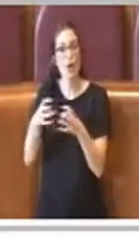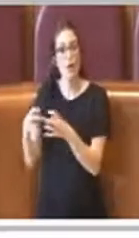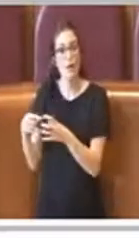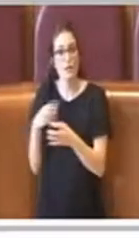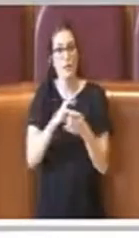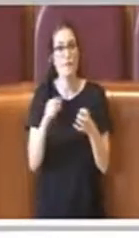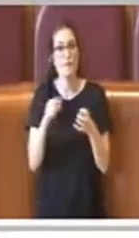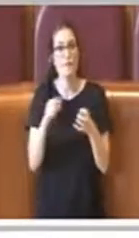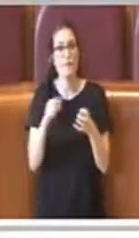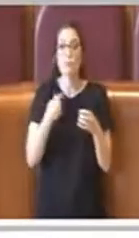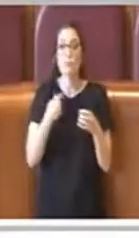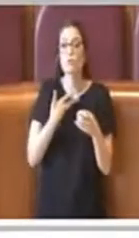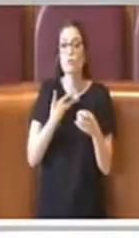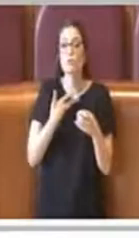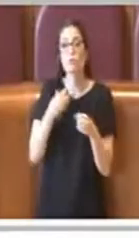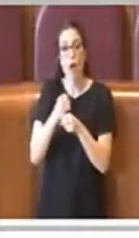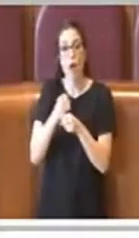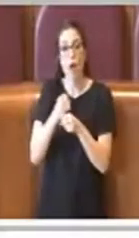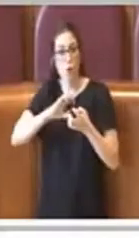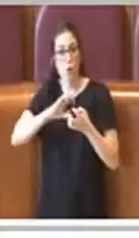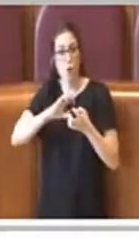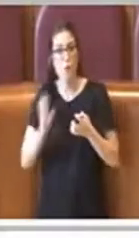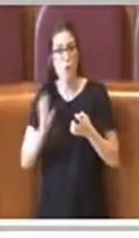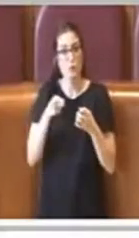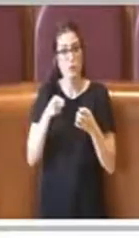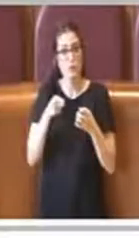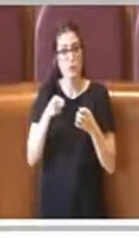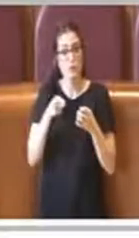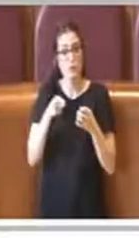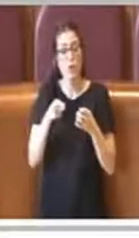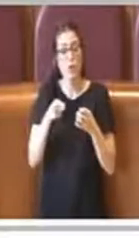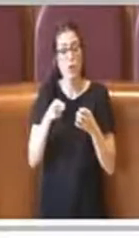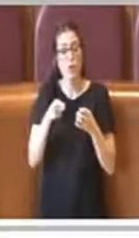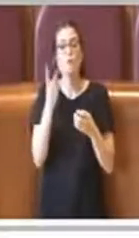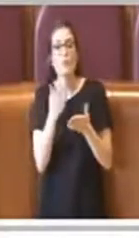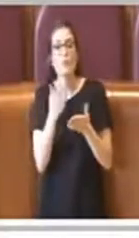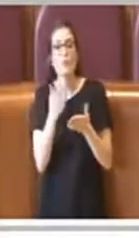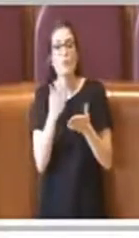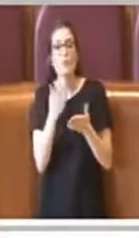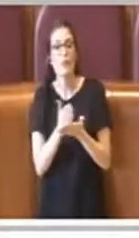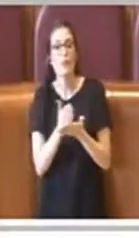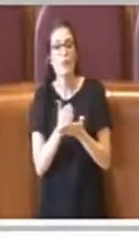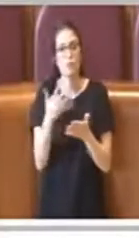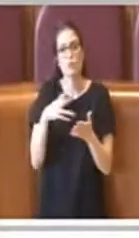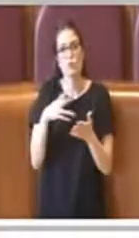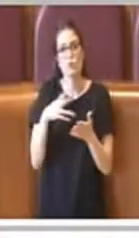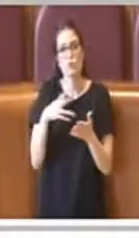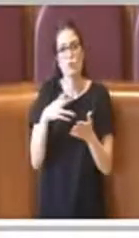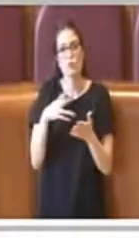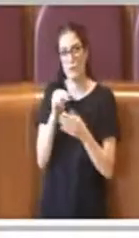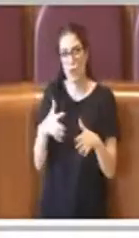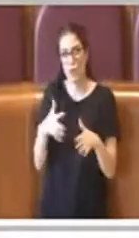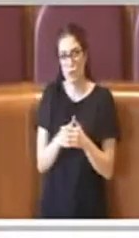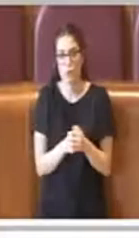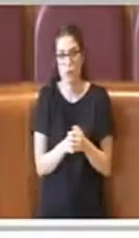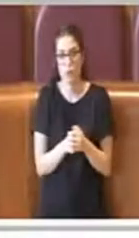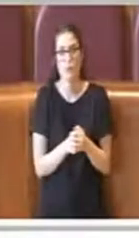chiaramente ha comportato un lavoro molto più complesso nel trovare quella mediazione di cui hanno parlato anche altri miei colleghi.